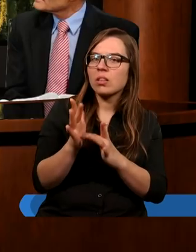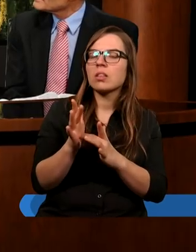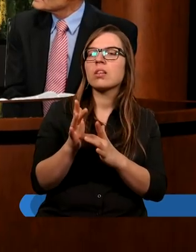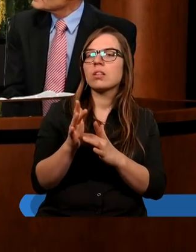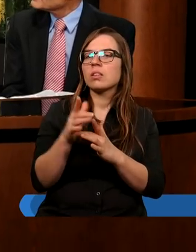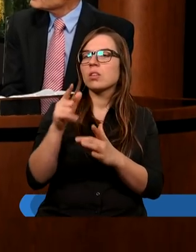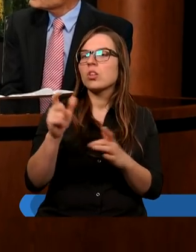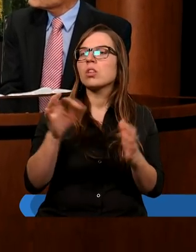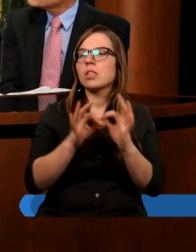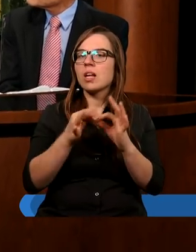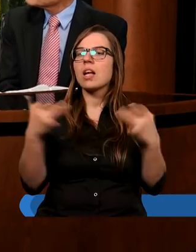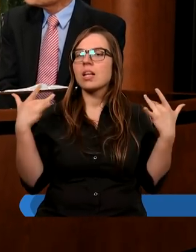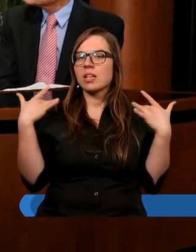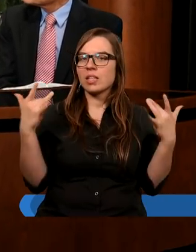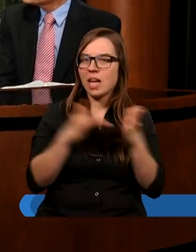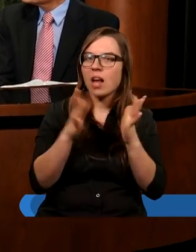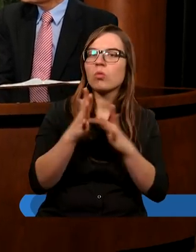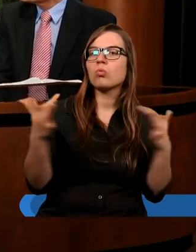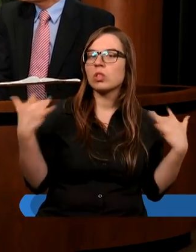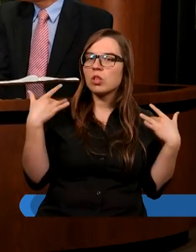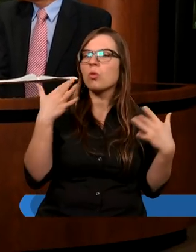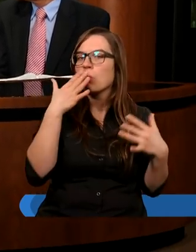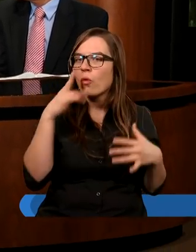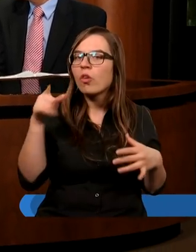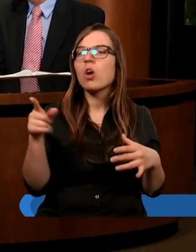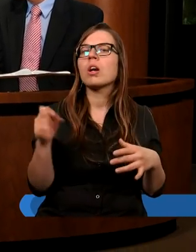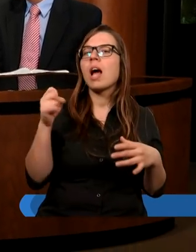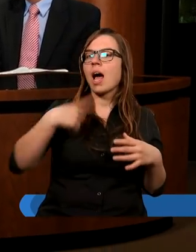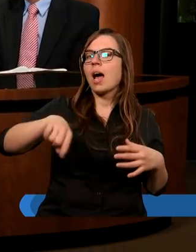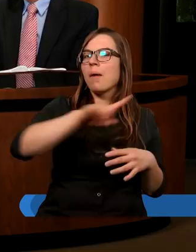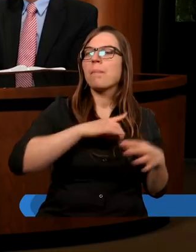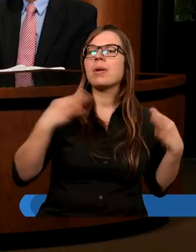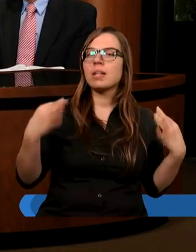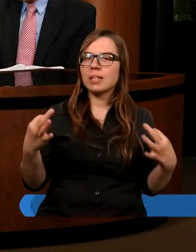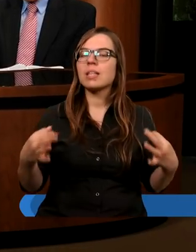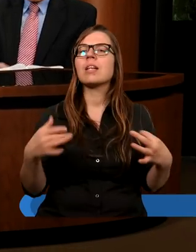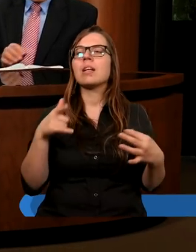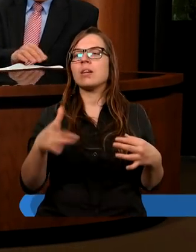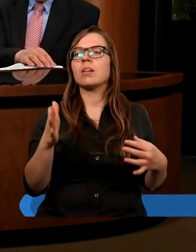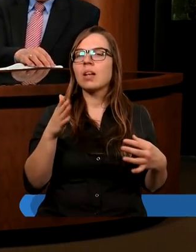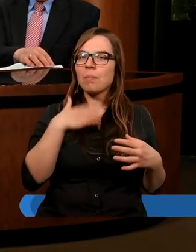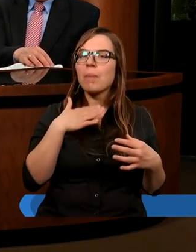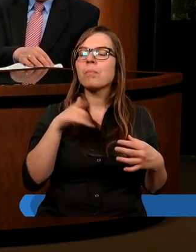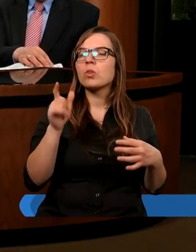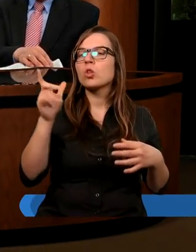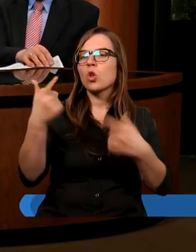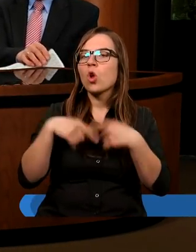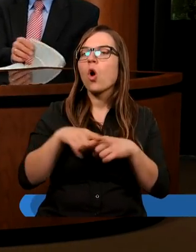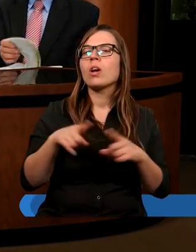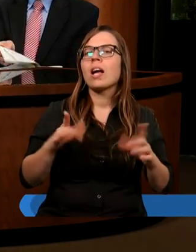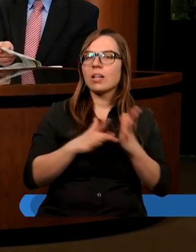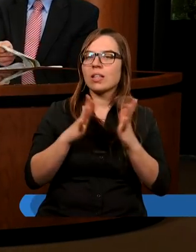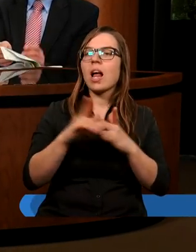czasach, gdy Jezus żył, mówiono o Nim, a my teraz wspominamy to, czego dokonał Jezus.